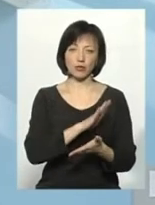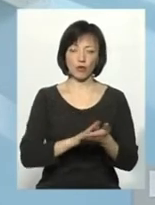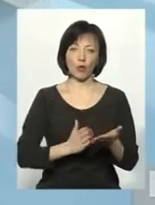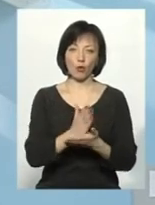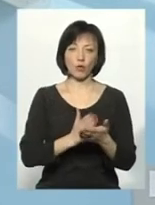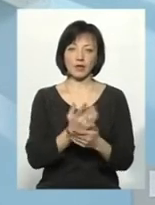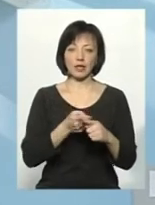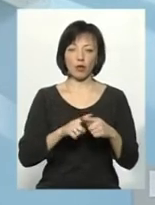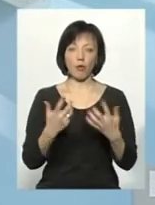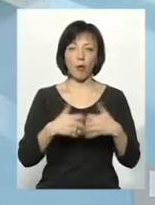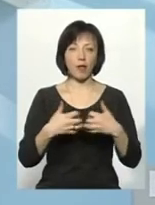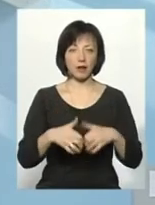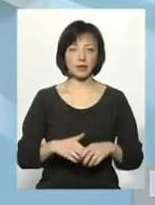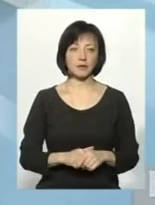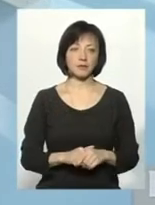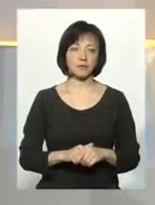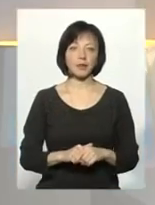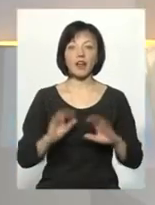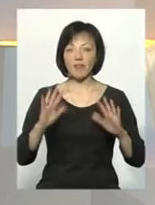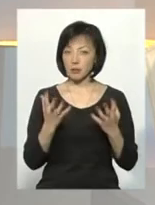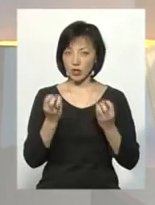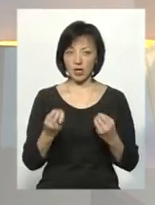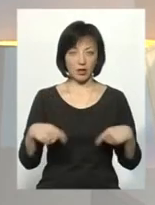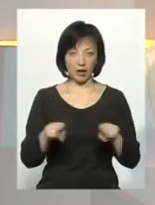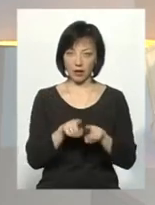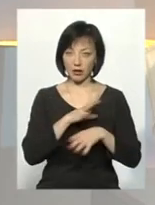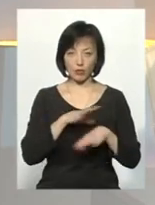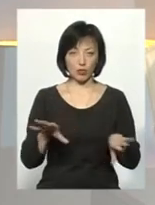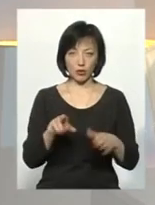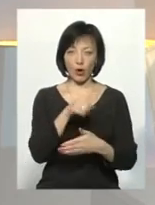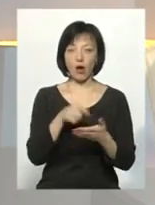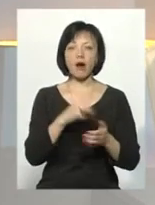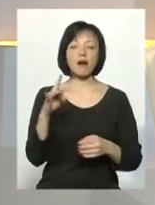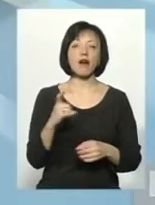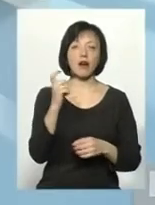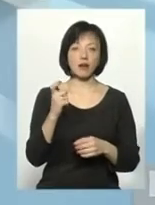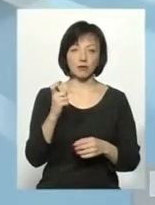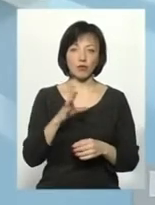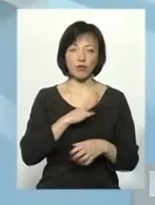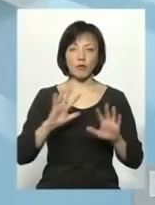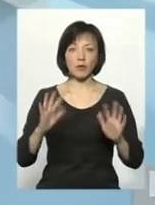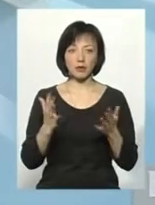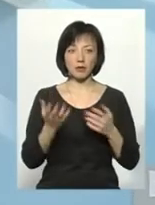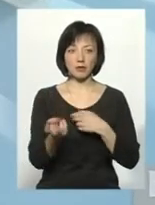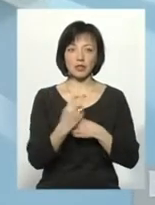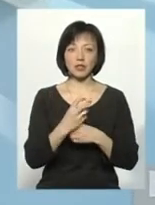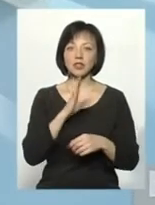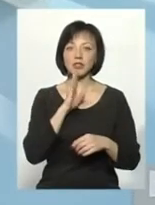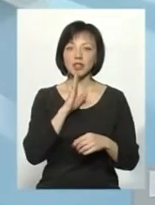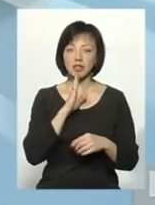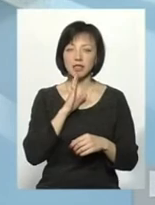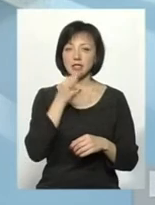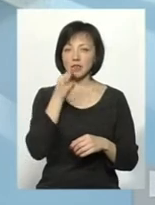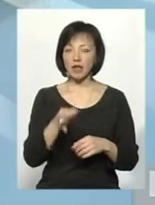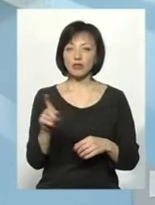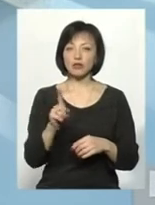обслуговуватися на такому обладнанні. Але випадків таких ще не було, я сподіваюся. Один раз був випадок, коли прийшла до мене жінка і